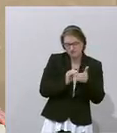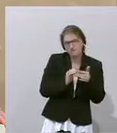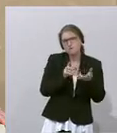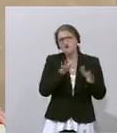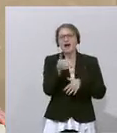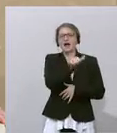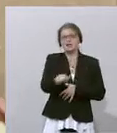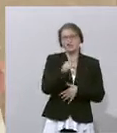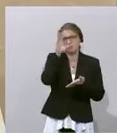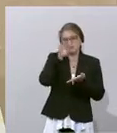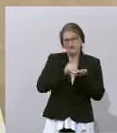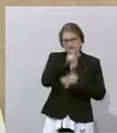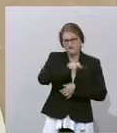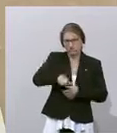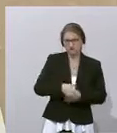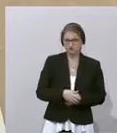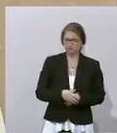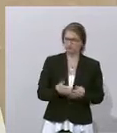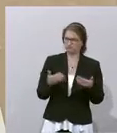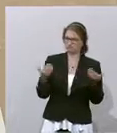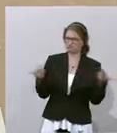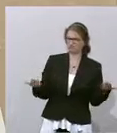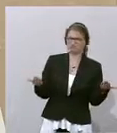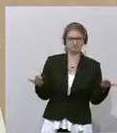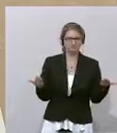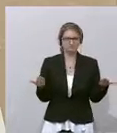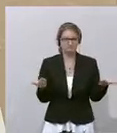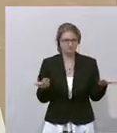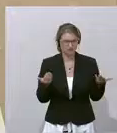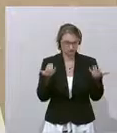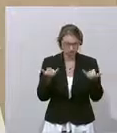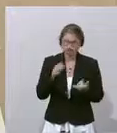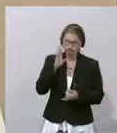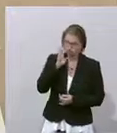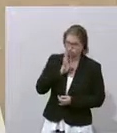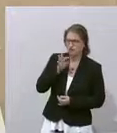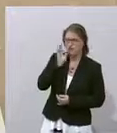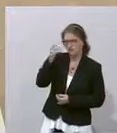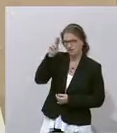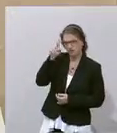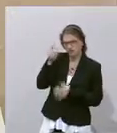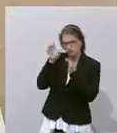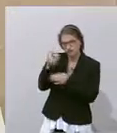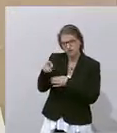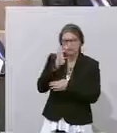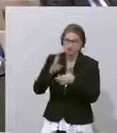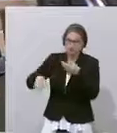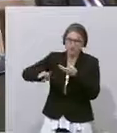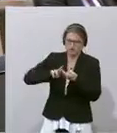Einwohner. Und jetzt geben Sie mir, meine Damen und Herren der ÖVP in aller Ehrlichkeit eine Antwort.